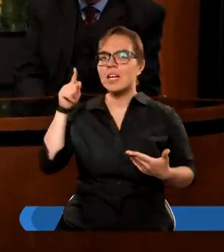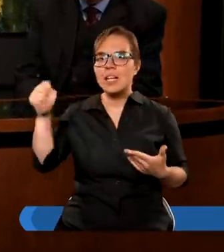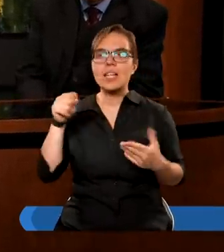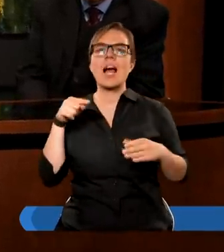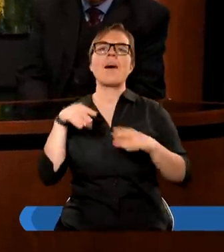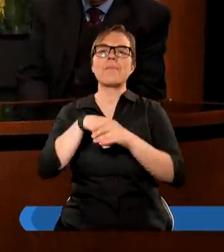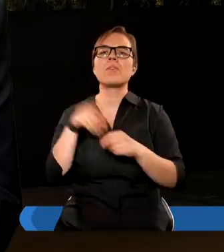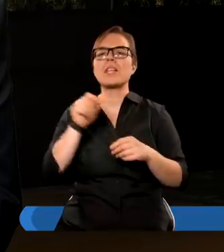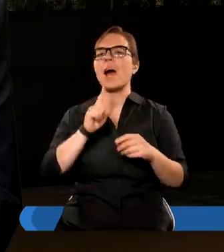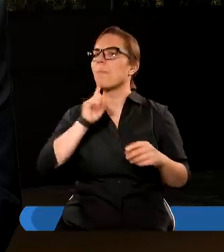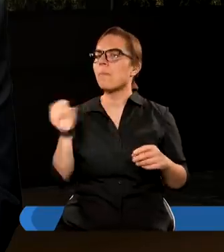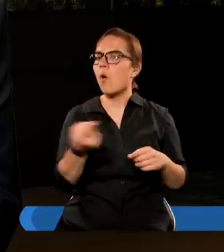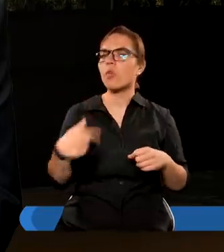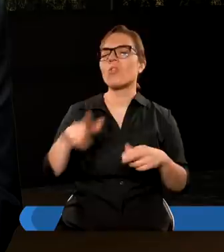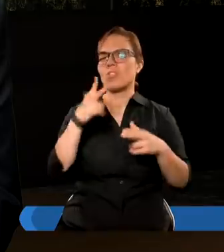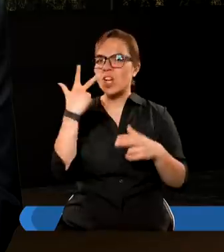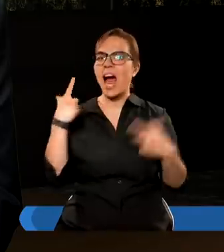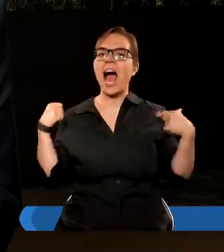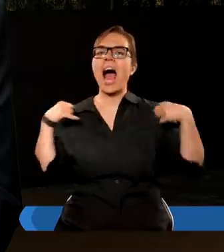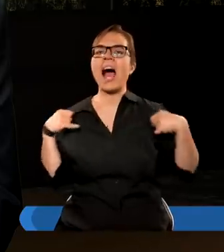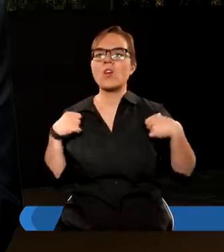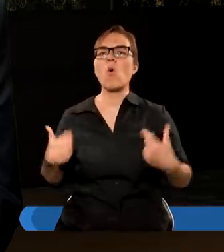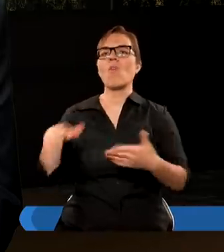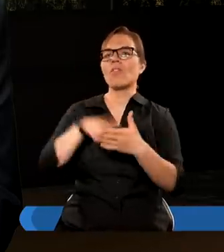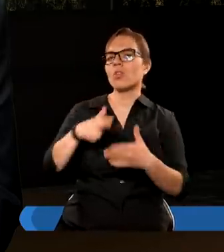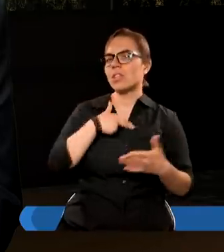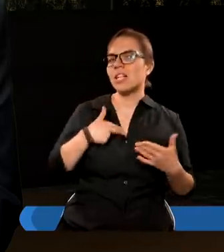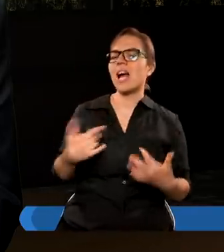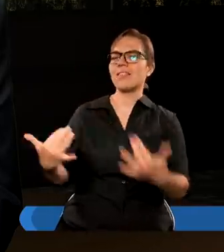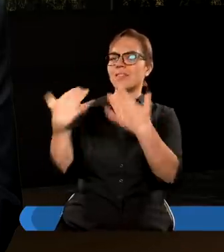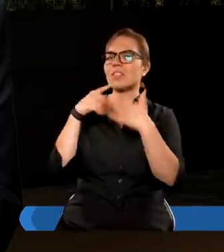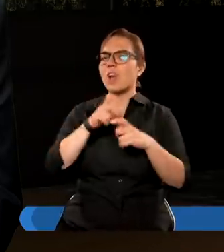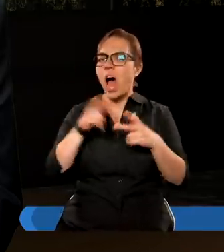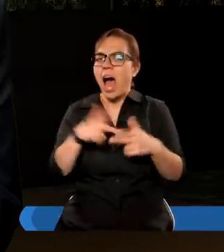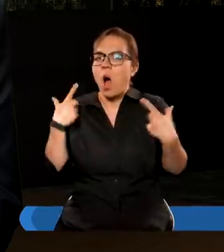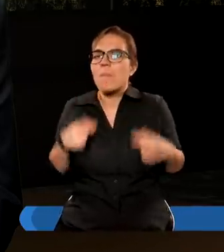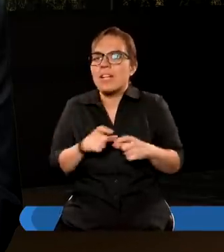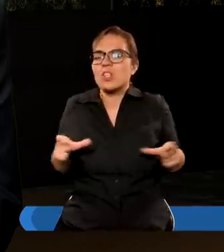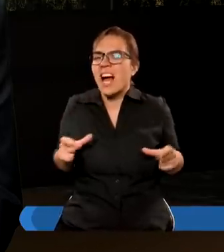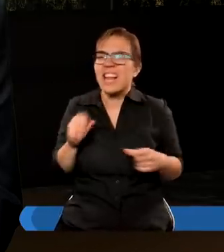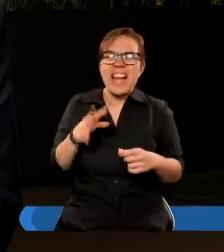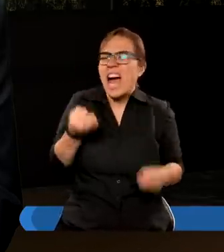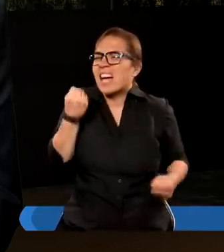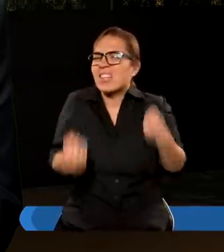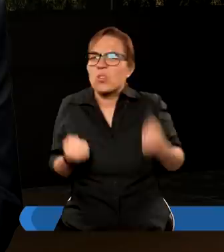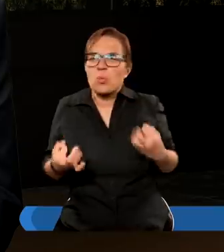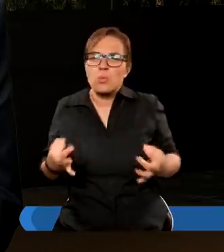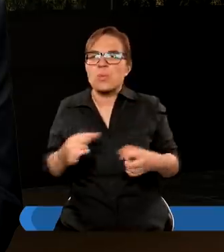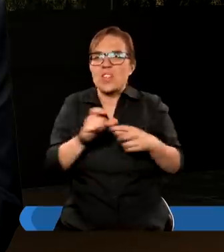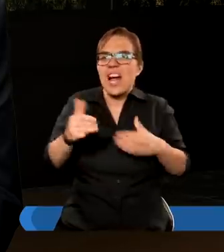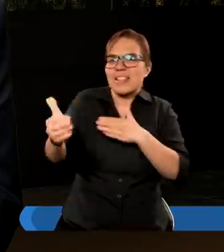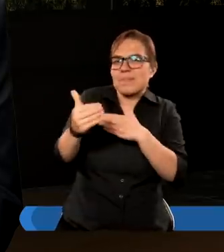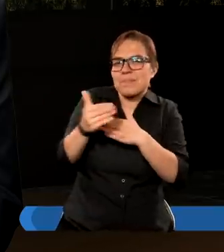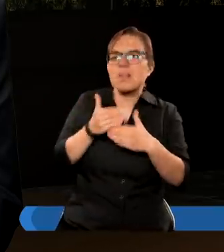za to poselstwo trzech aniołów, które na obecny czas, tak trudny zresztą w świecie coraz